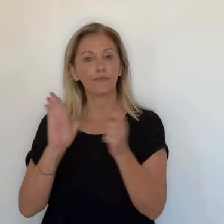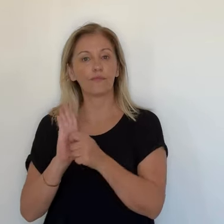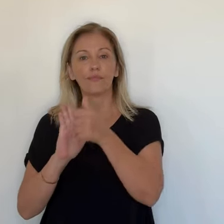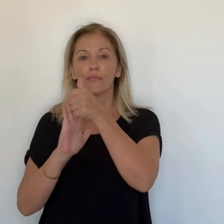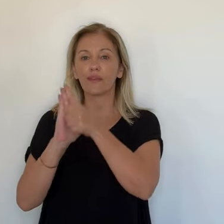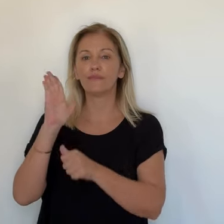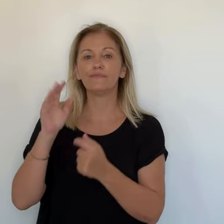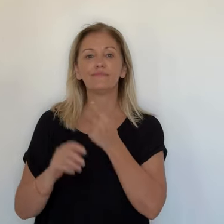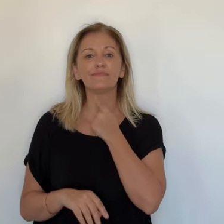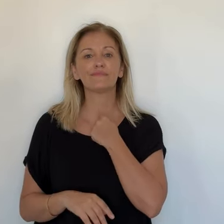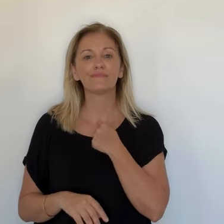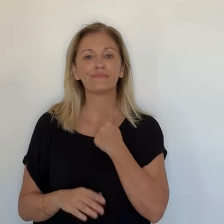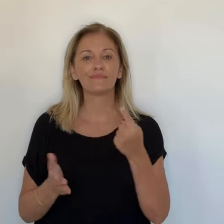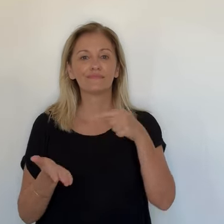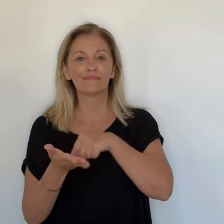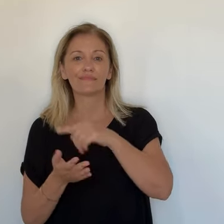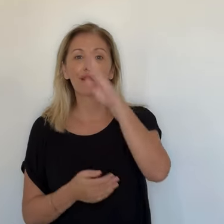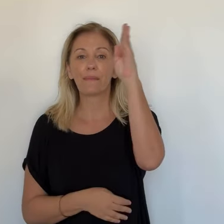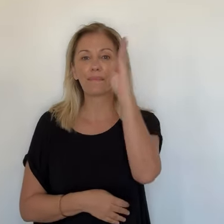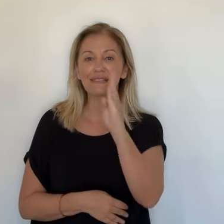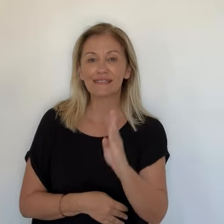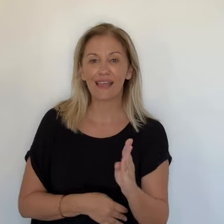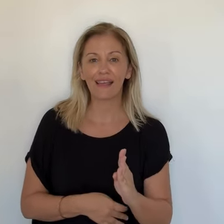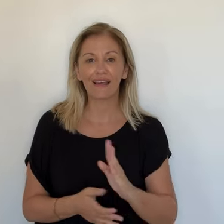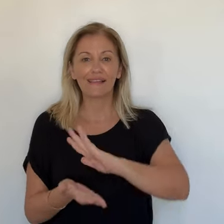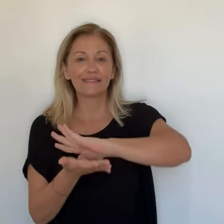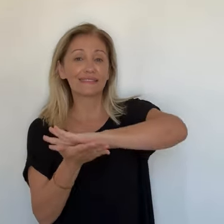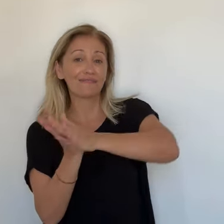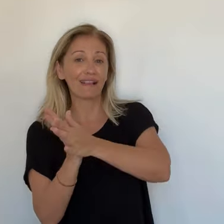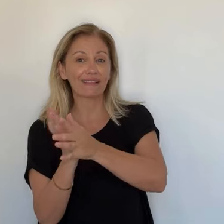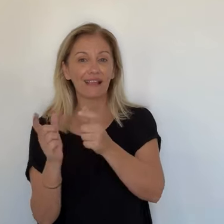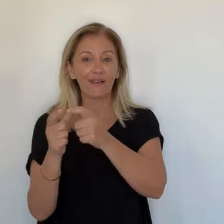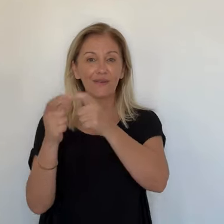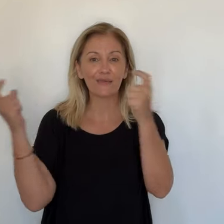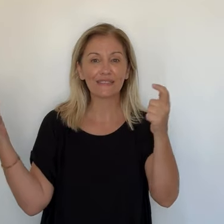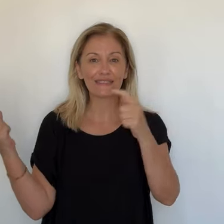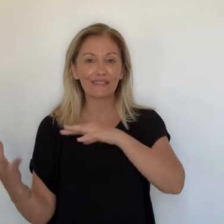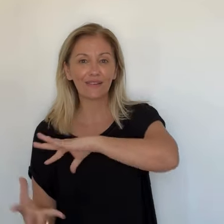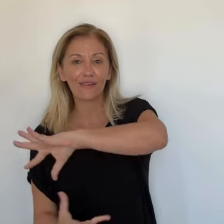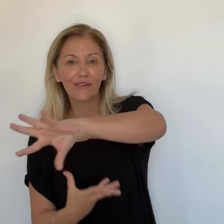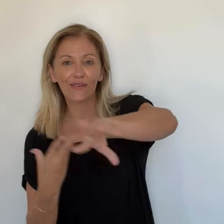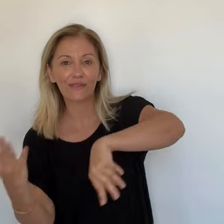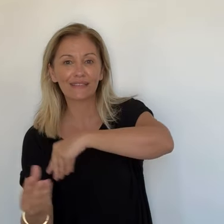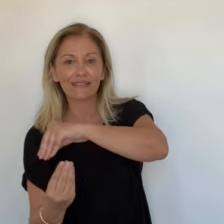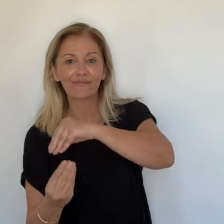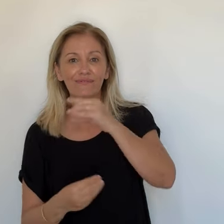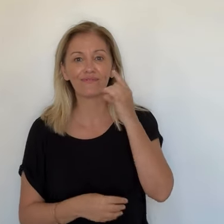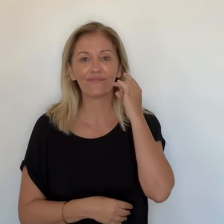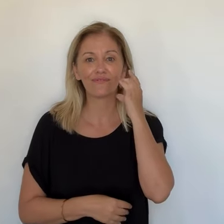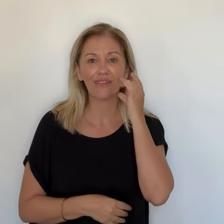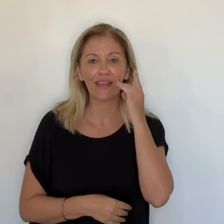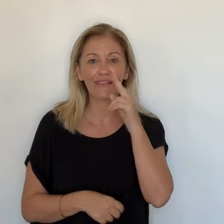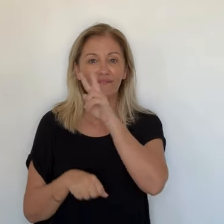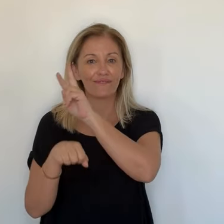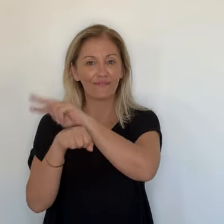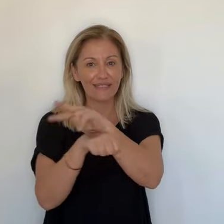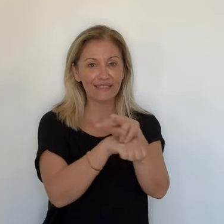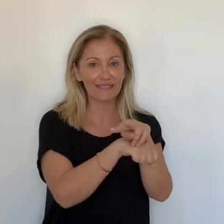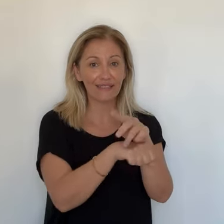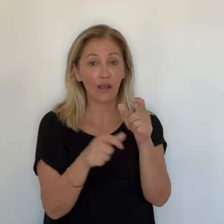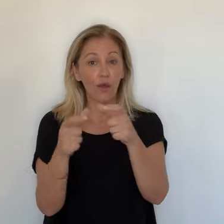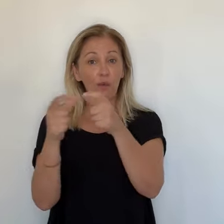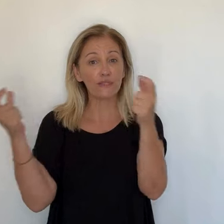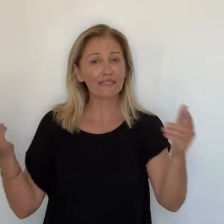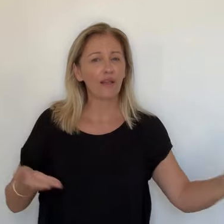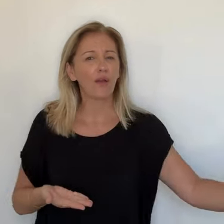Au chapitre environnement, le Sivadec a visité au mois de juin dernier une usine qui recycle le verre à Béziers. Elle y traite notamment le verre collecté